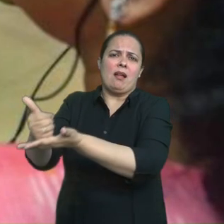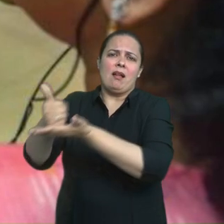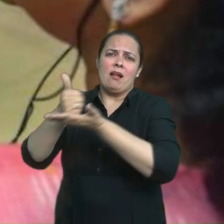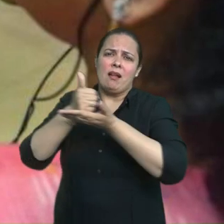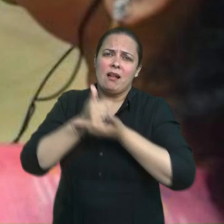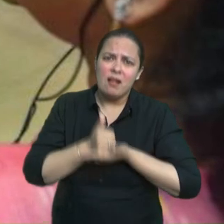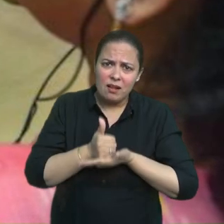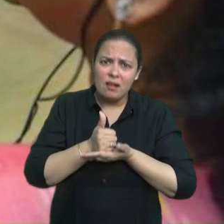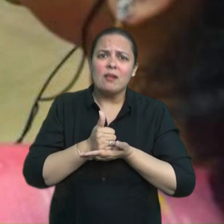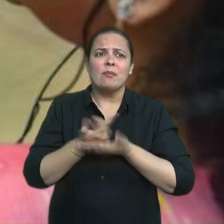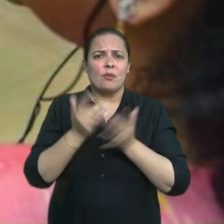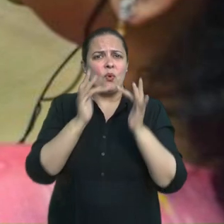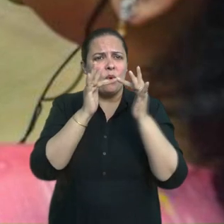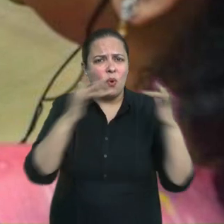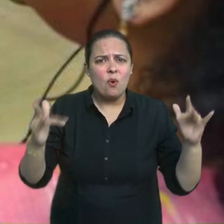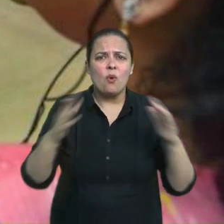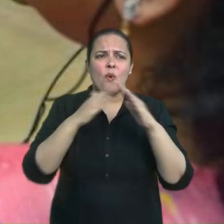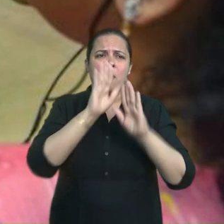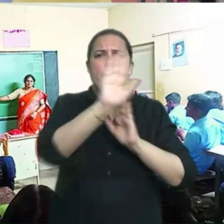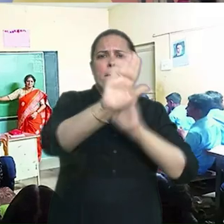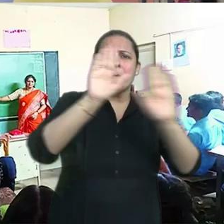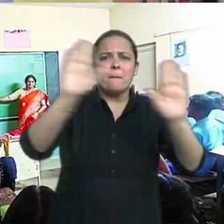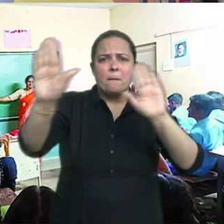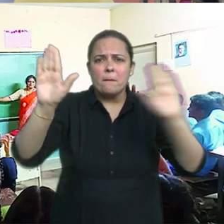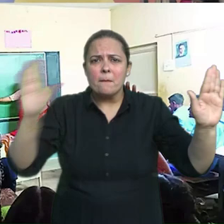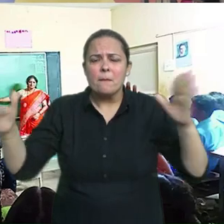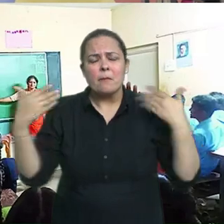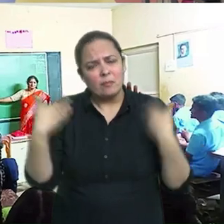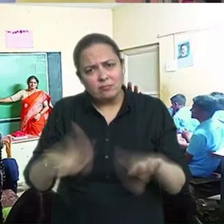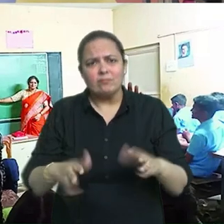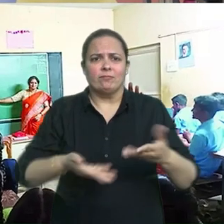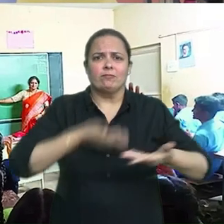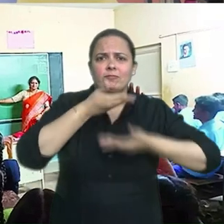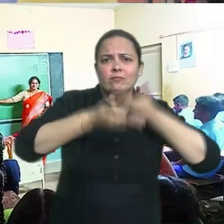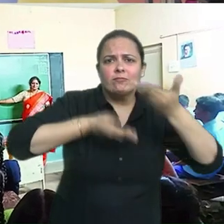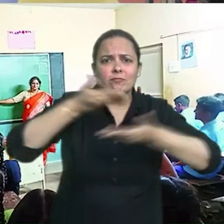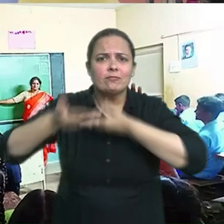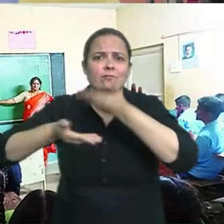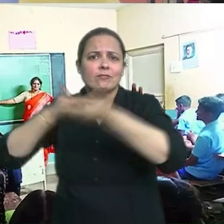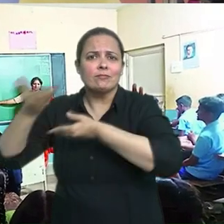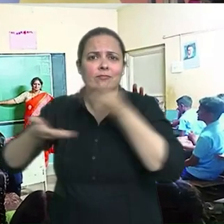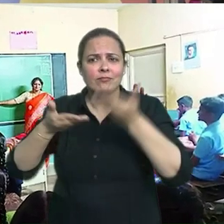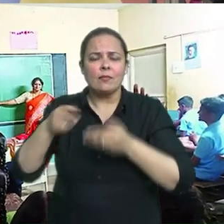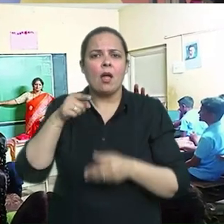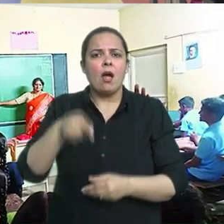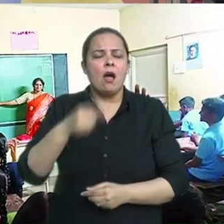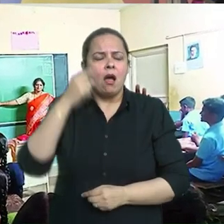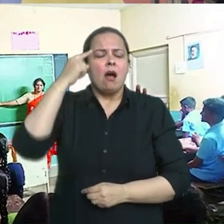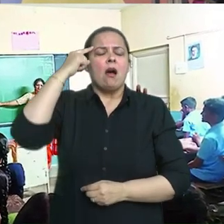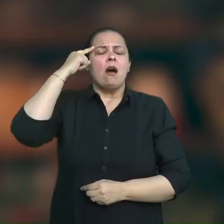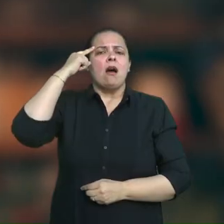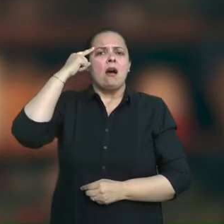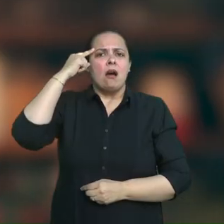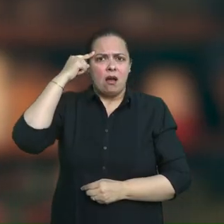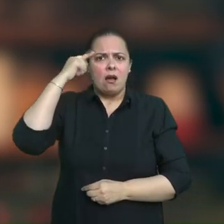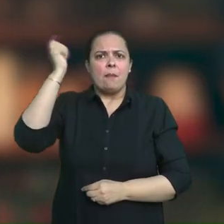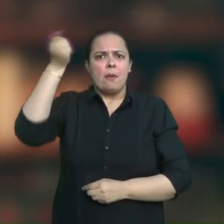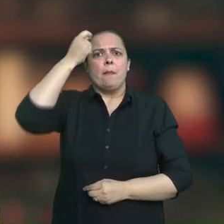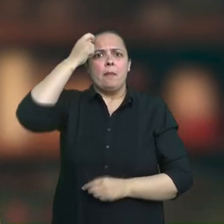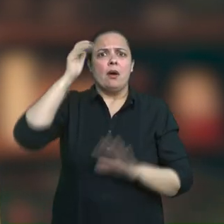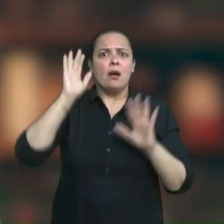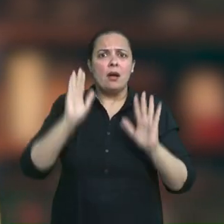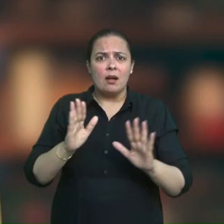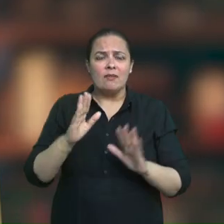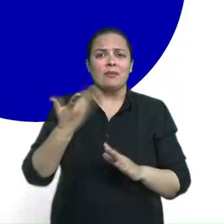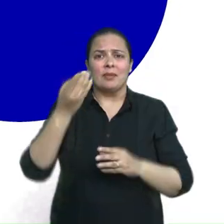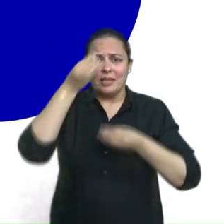और पारंपरिक सीखने सिखाने की विदियों के एक सफल विकल्प पे रूप में सोचने पर विवश कर दिया साथियों